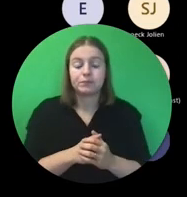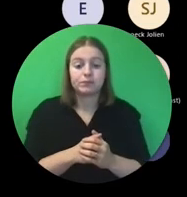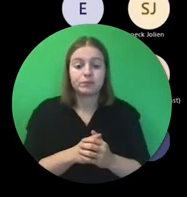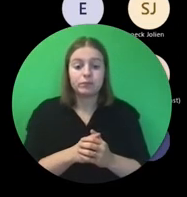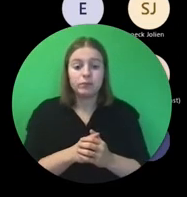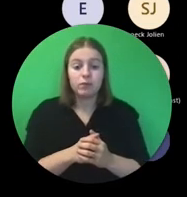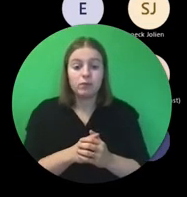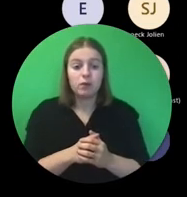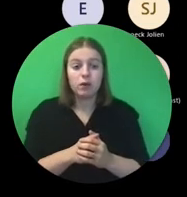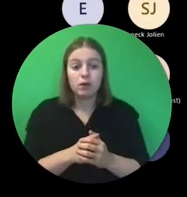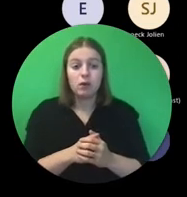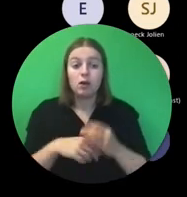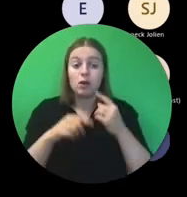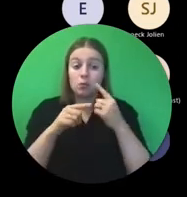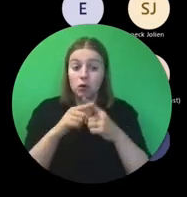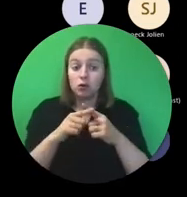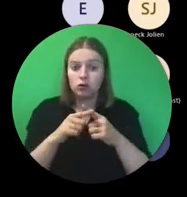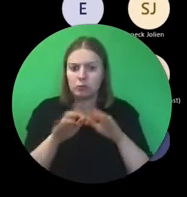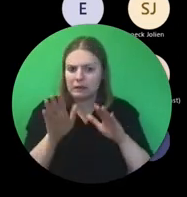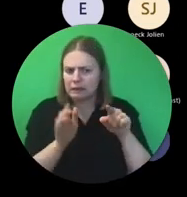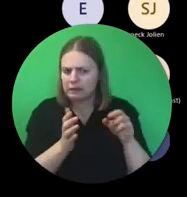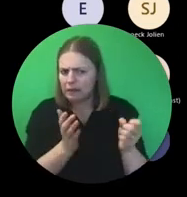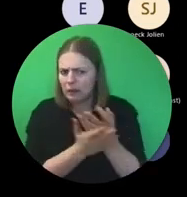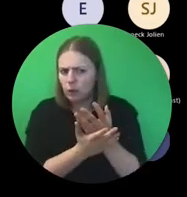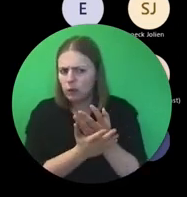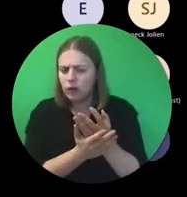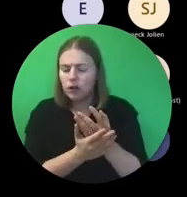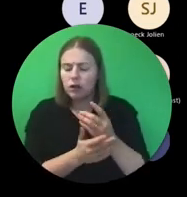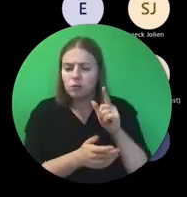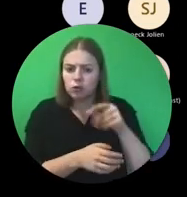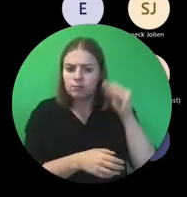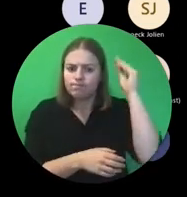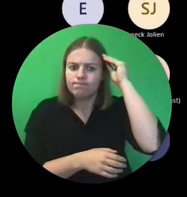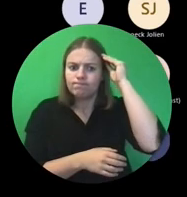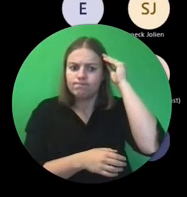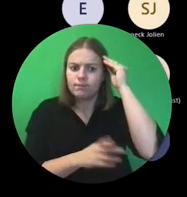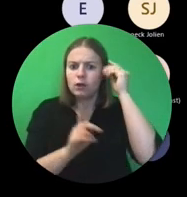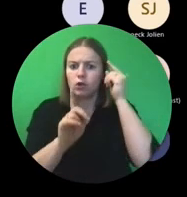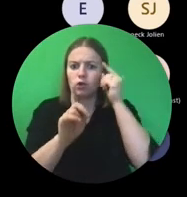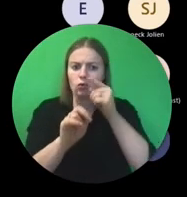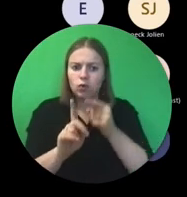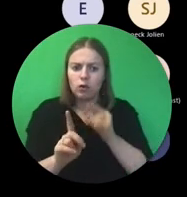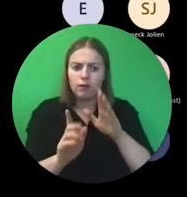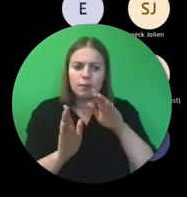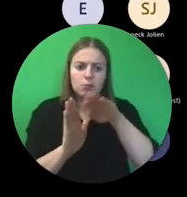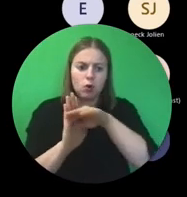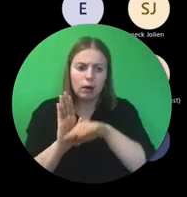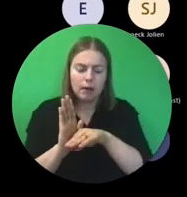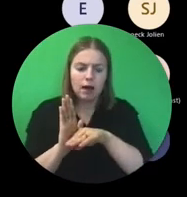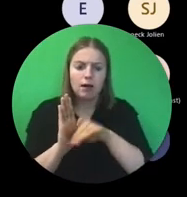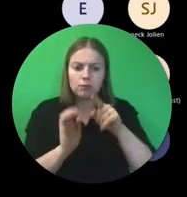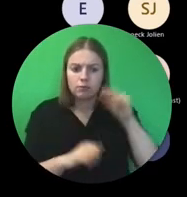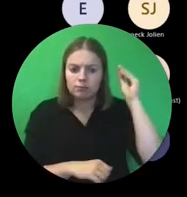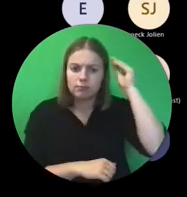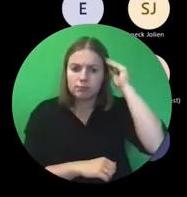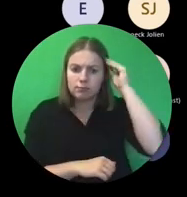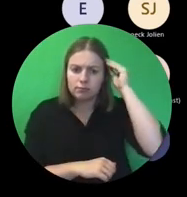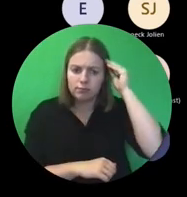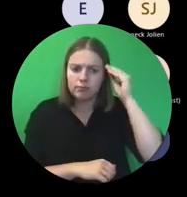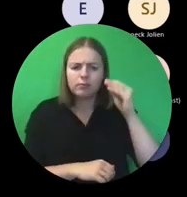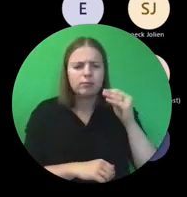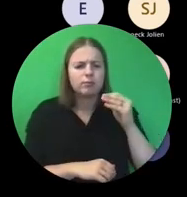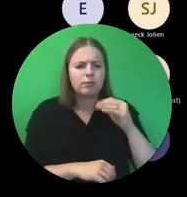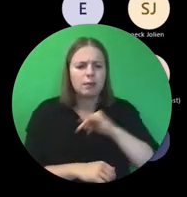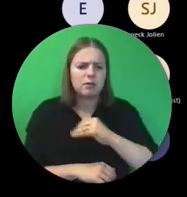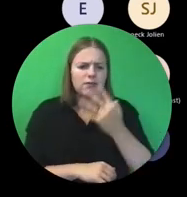Rekeninghoudend, en dat is misschien nieuw in vergelijking met vroeger. Rekeninghoudend met de objectieven van het programma. En dat zijn die vier grote